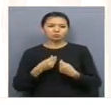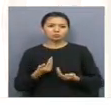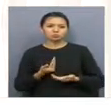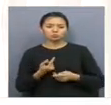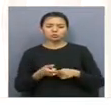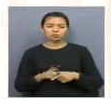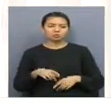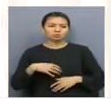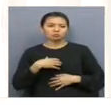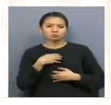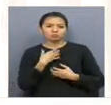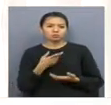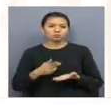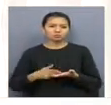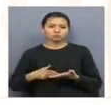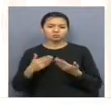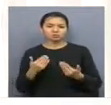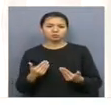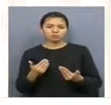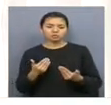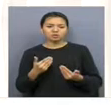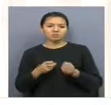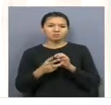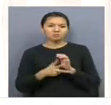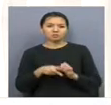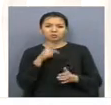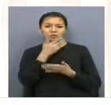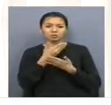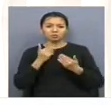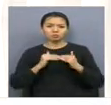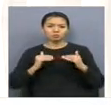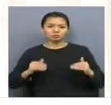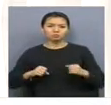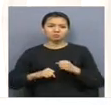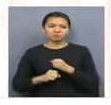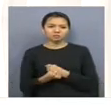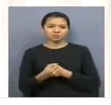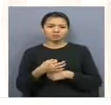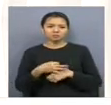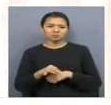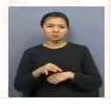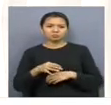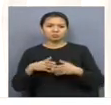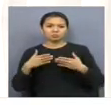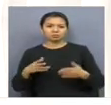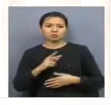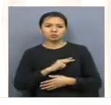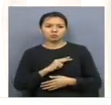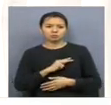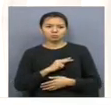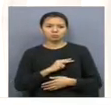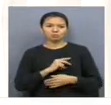қорқынышты сандарымен бақтілер. Полиция департаментіне қамелекке толмаған балаларға зорлық зомбылықтың алдын алы жөндегі жұмысты